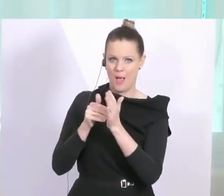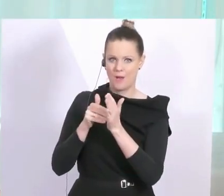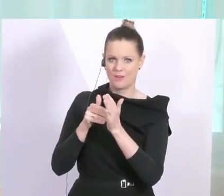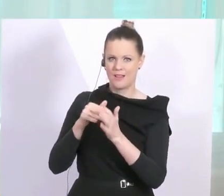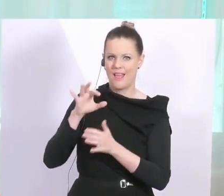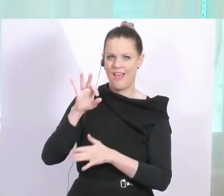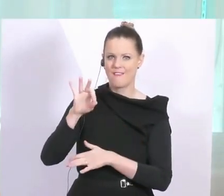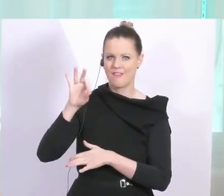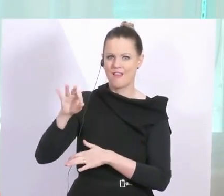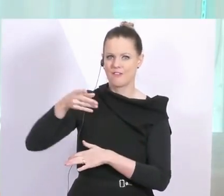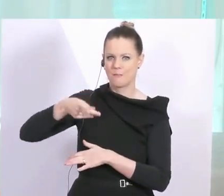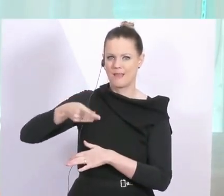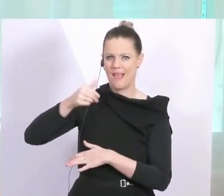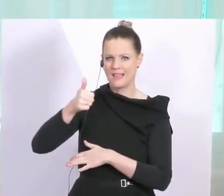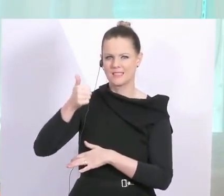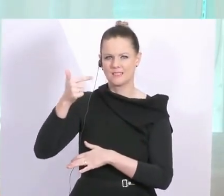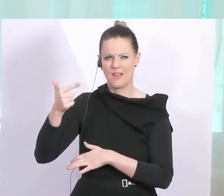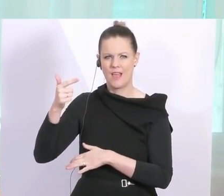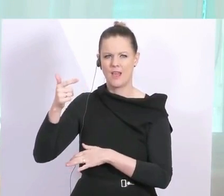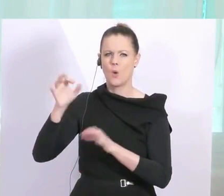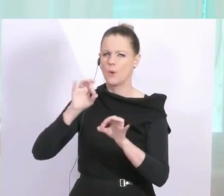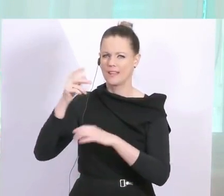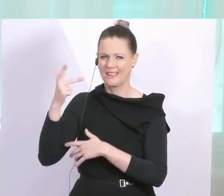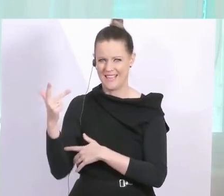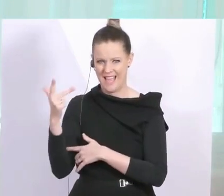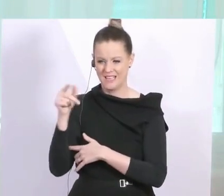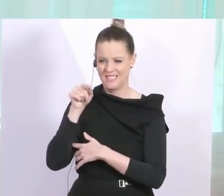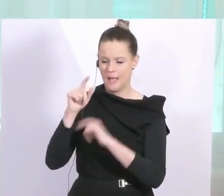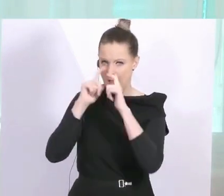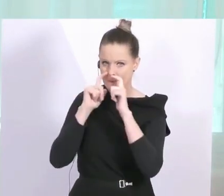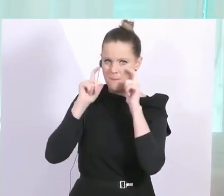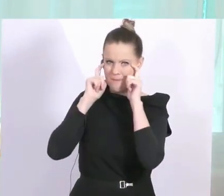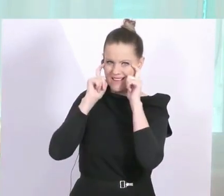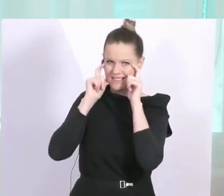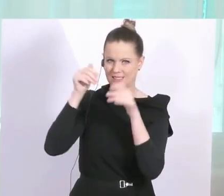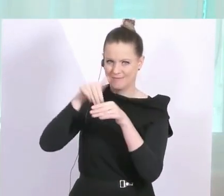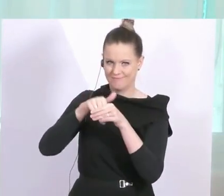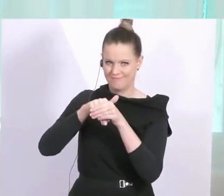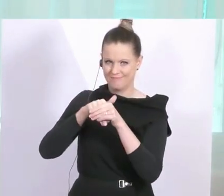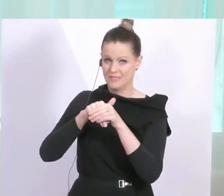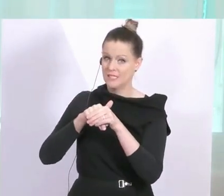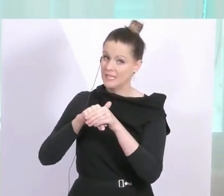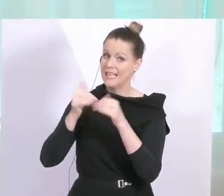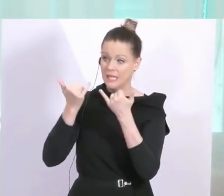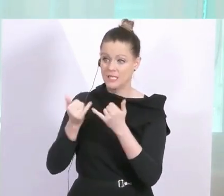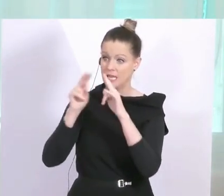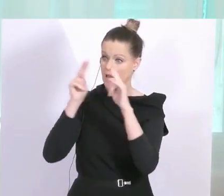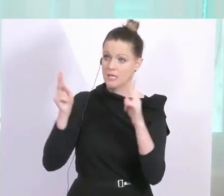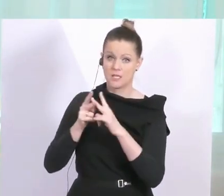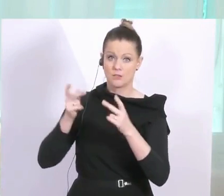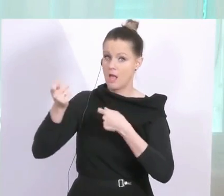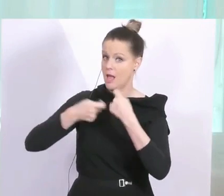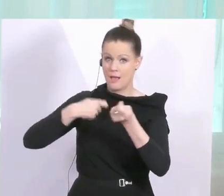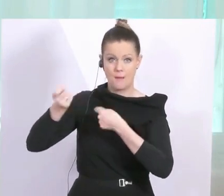FFP1, 2 oder 3, das sind jene Masken, wo wir mit aller Kraft am internationalen Markt daran